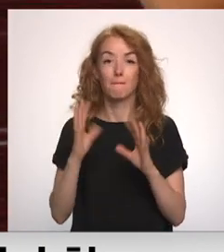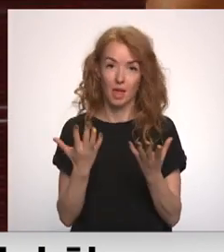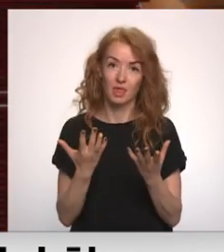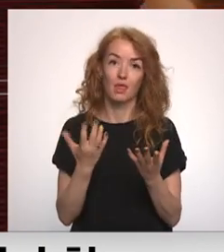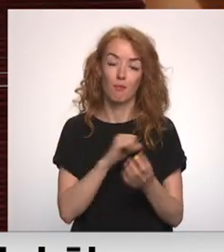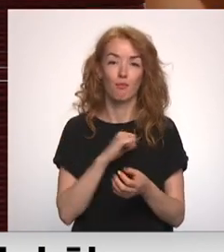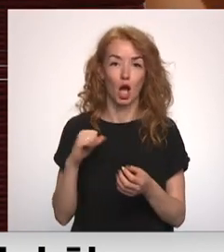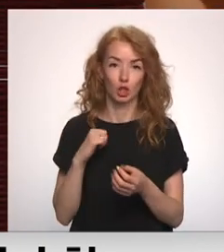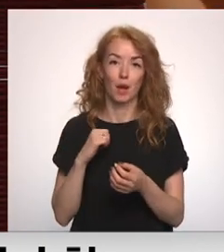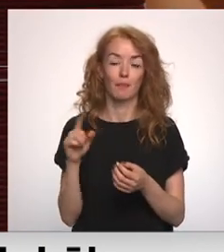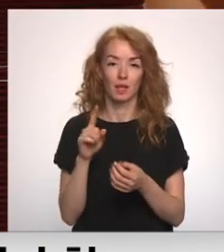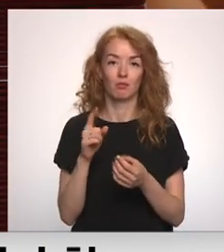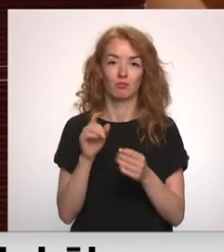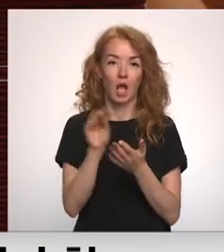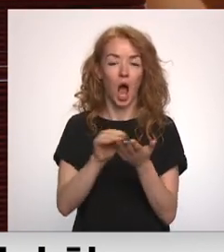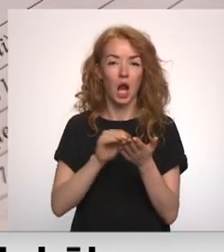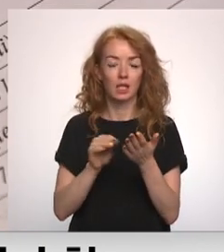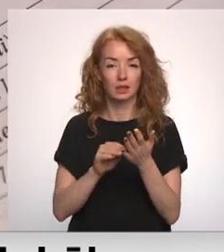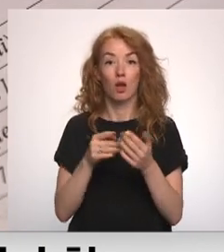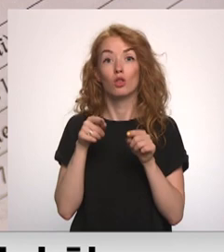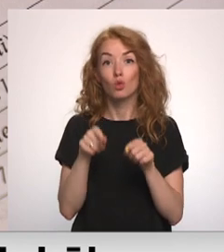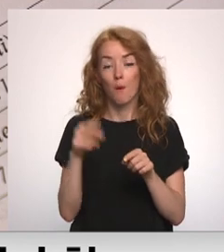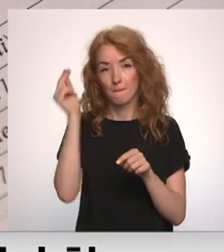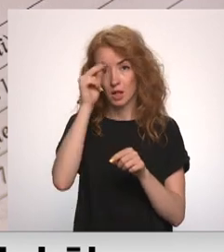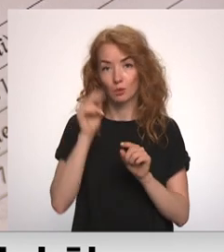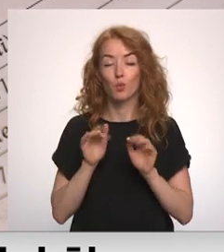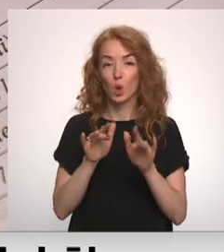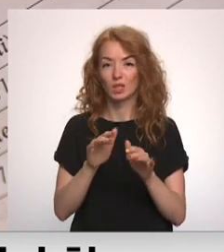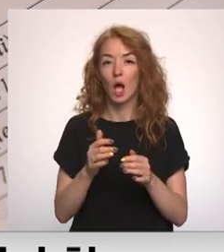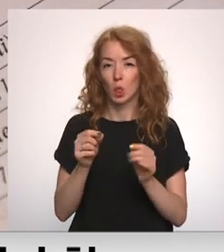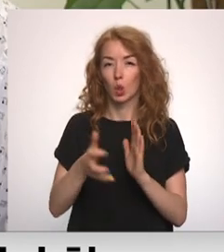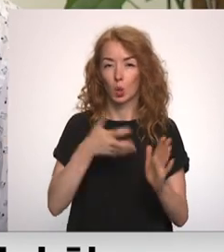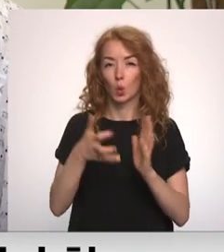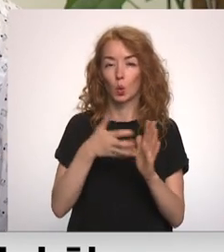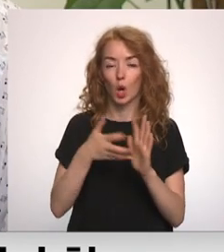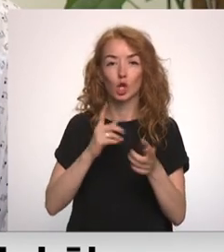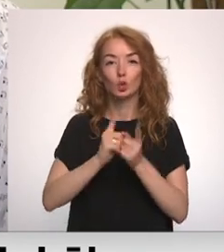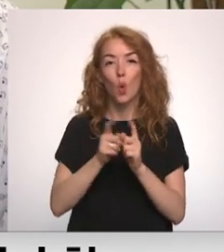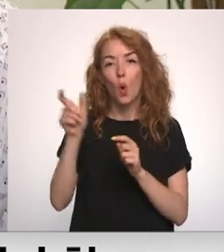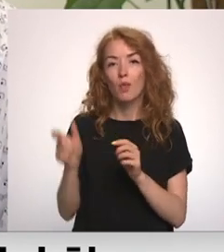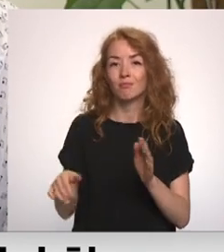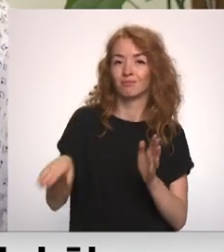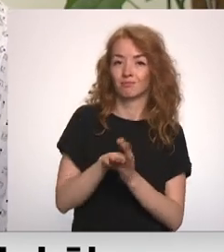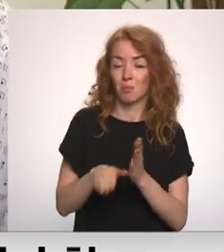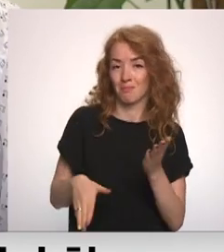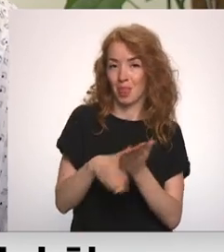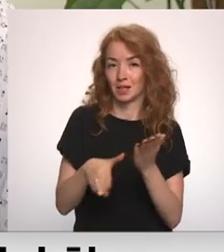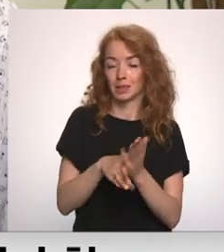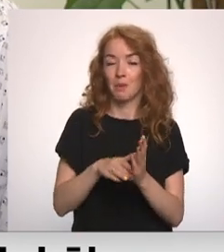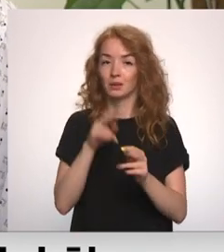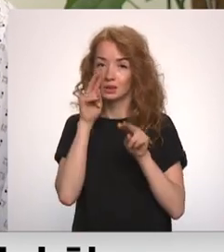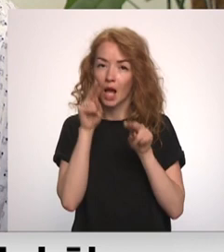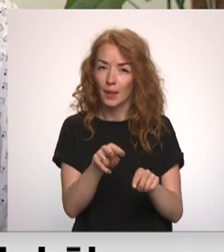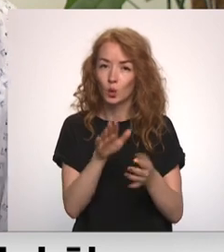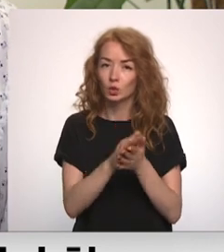ir pašam jāizdara savs risinājums. Tas ir tas, ka Atlantām mācīju procesu laikā tieši trūka, varbūt šī skolotāju palīdzība skatīties uz